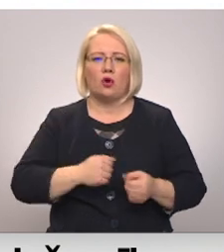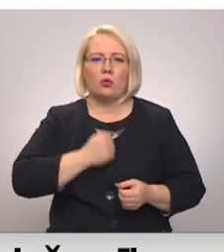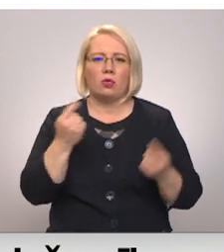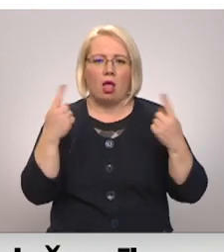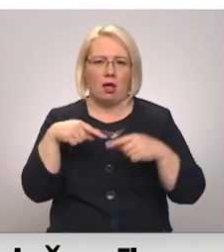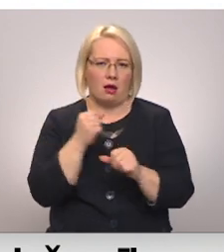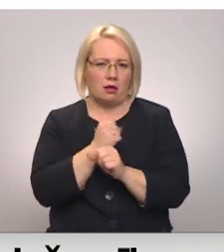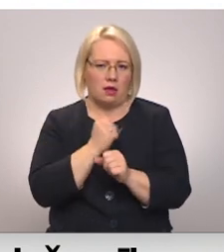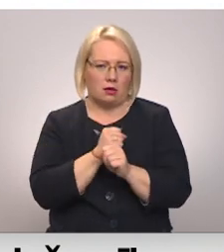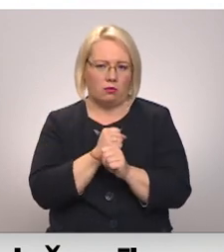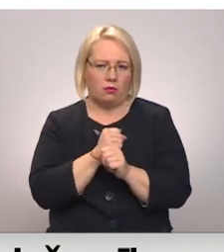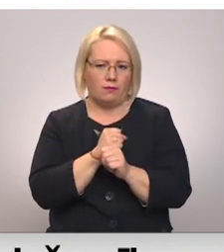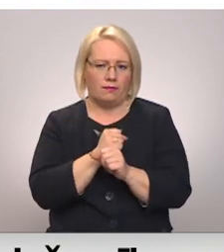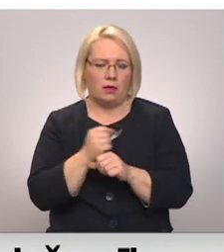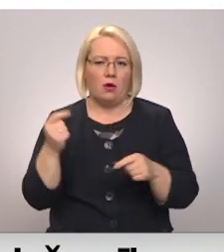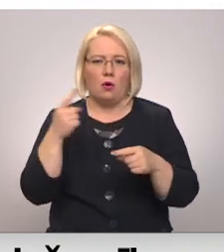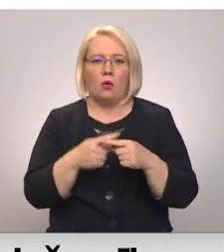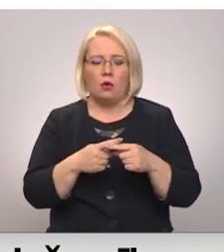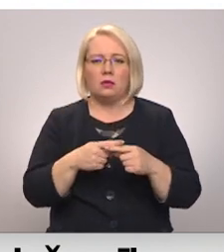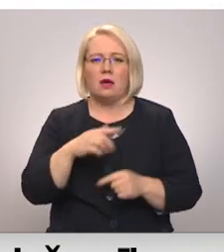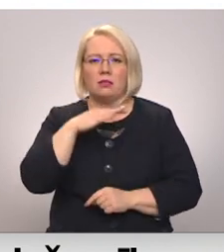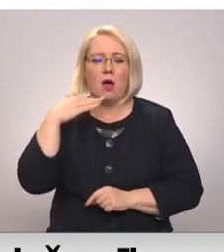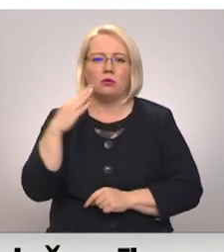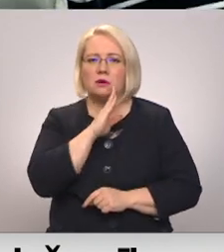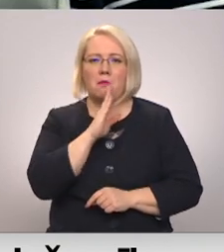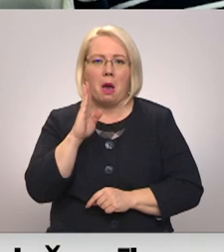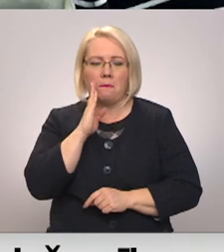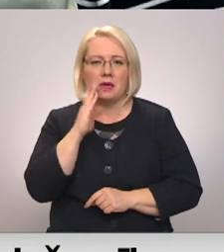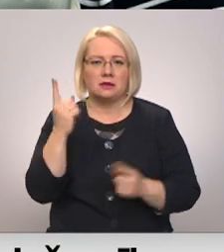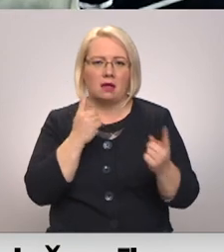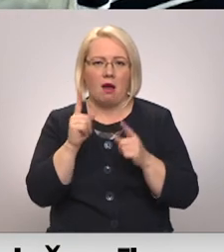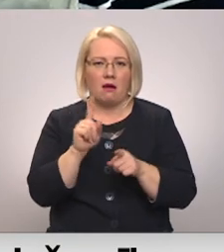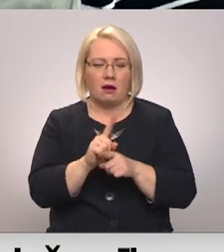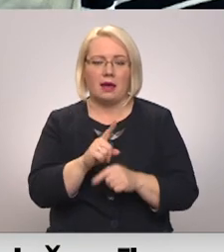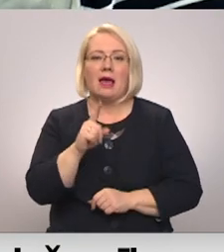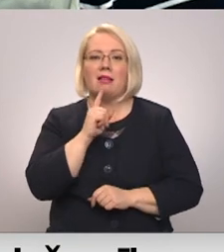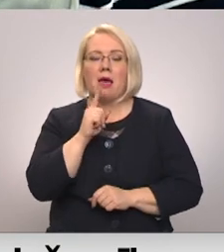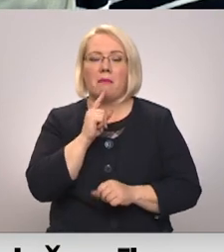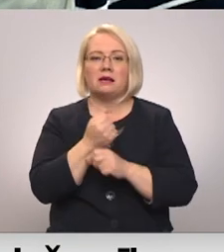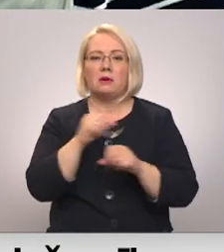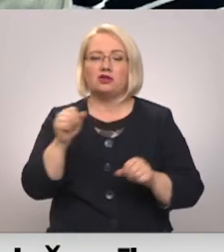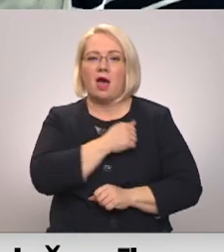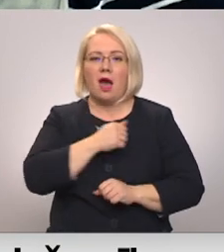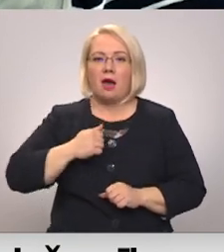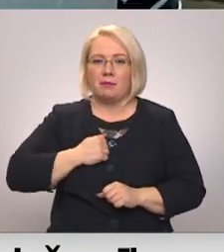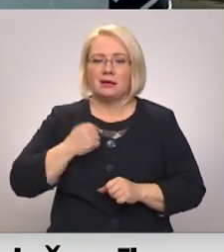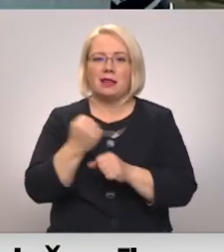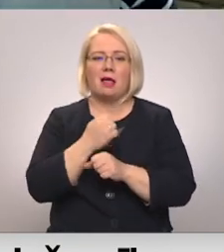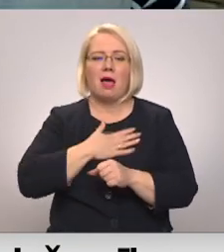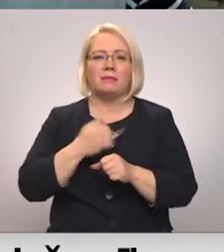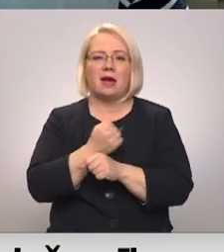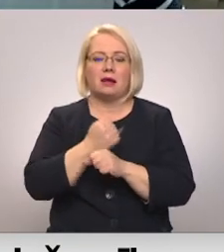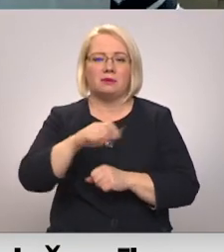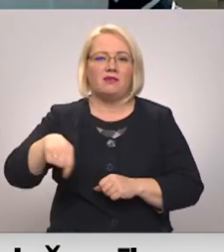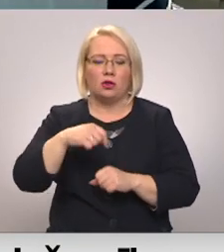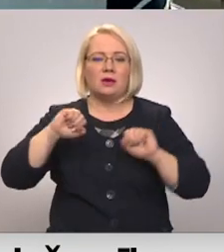darbu. Un daudz māmiņas nāk arī. Arī Liepājas Pestīšanas armijas labdarības virtuvē ziemā